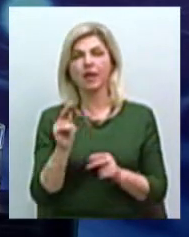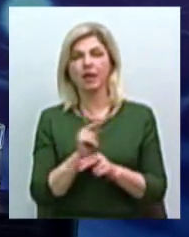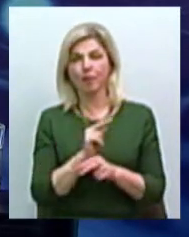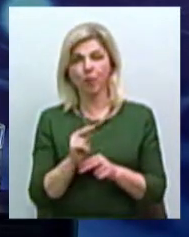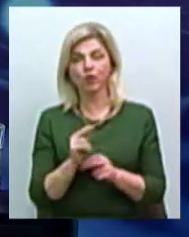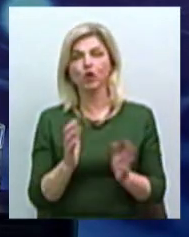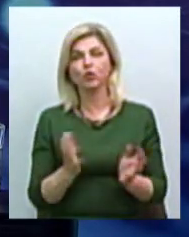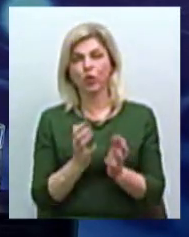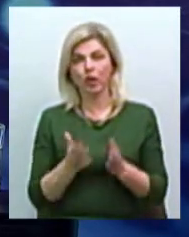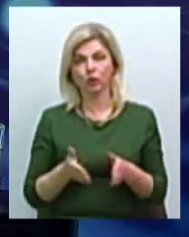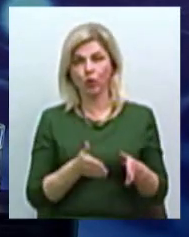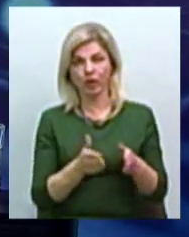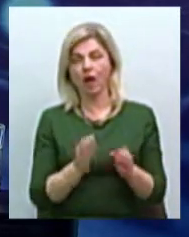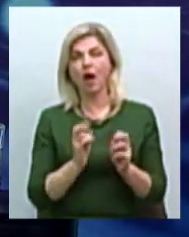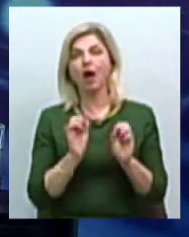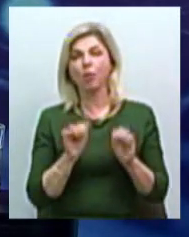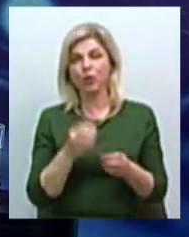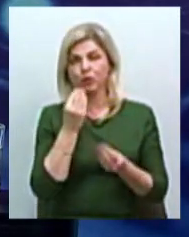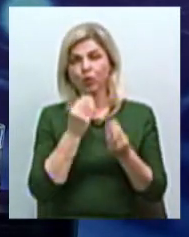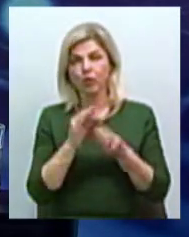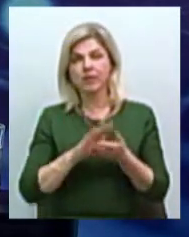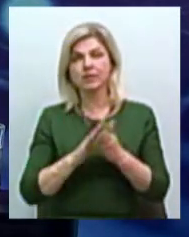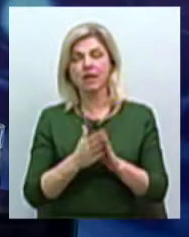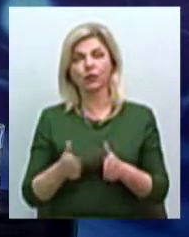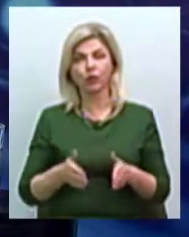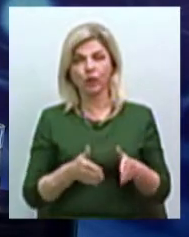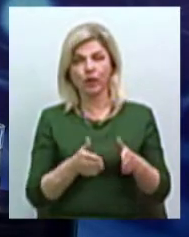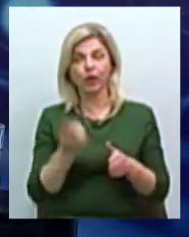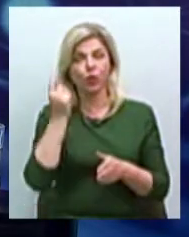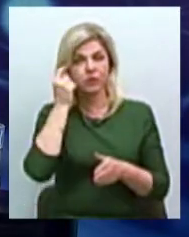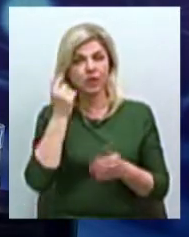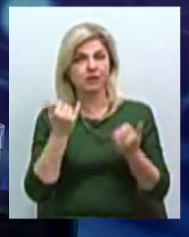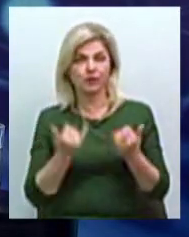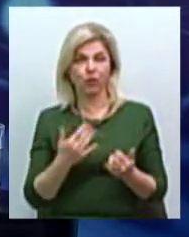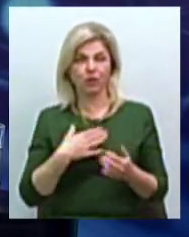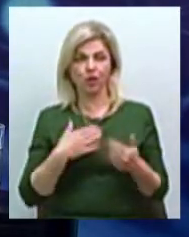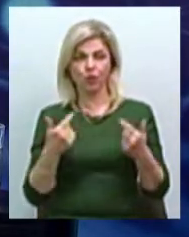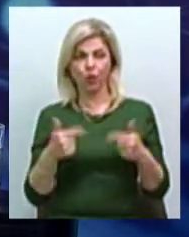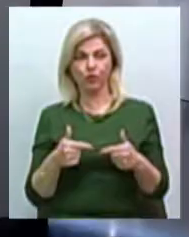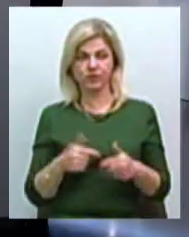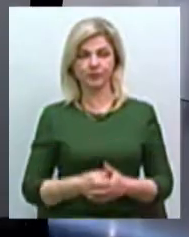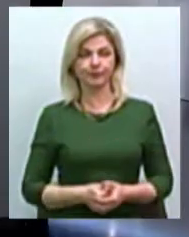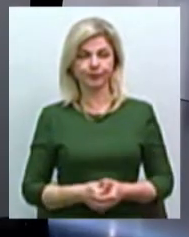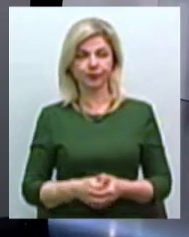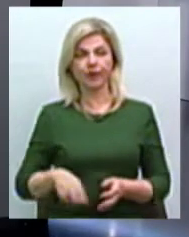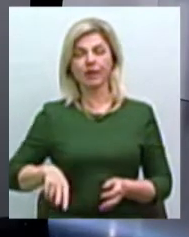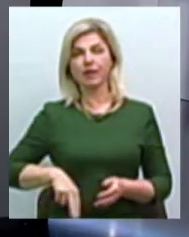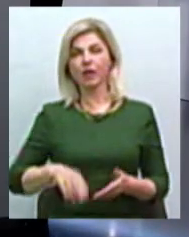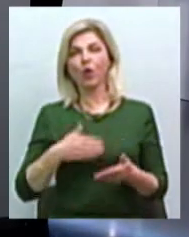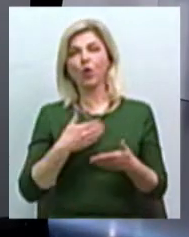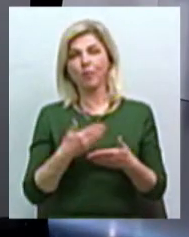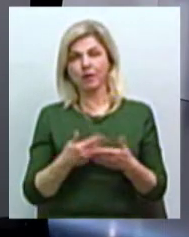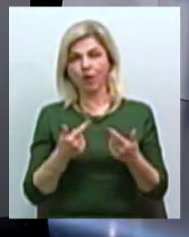доріг та як можна покращити стан місцевих доріг, дізнаємося у нашого сьогоднішнього гостя в студії. Директор громадської